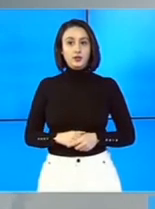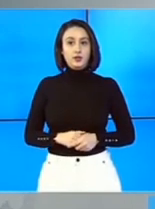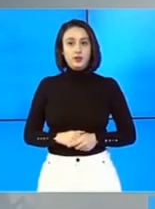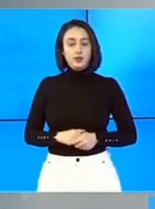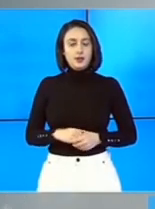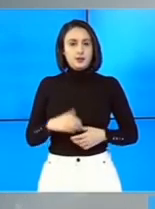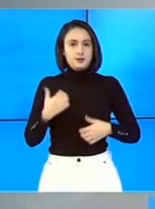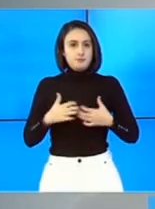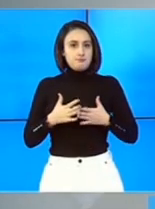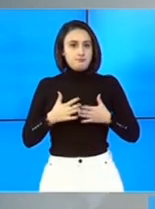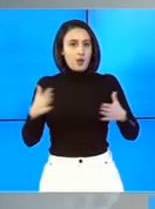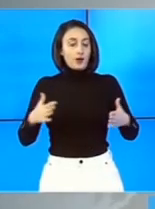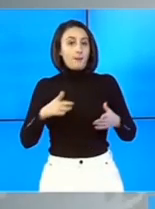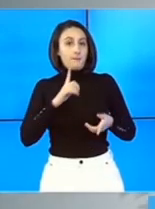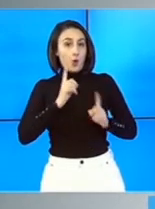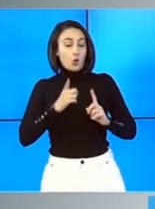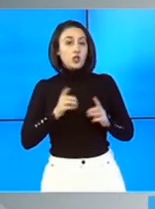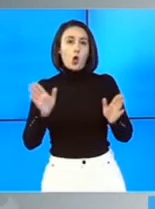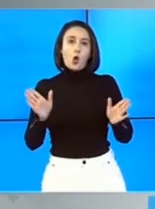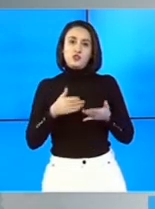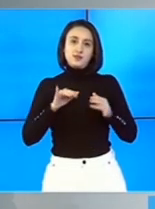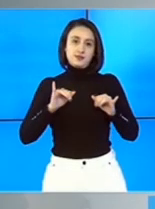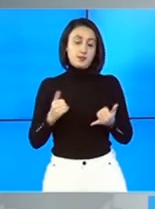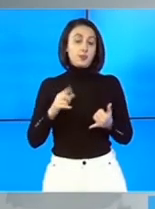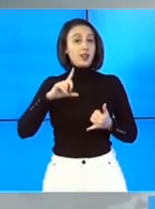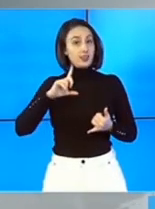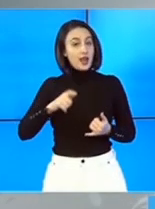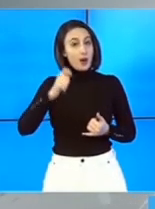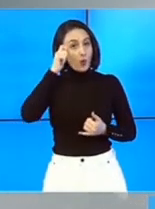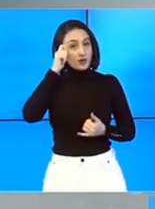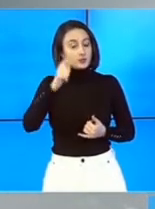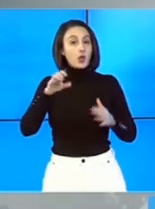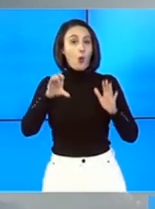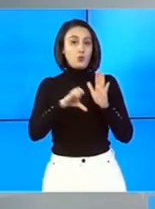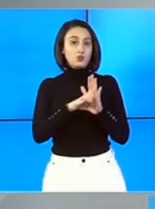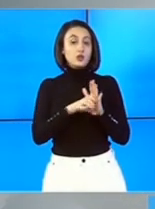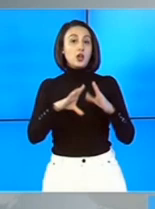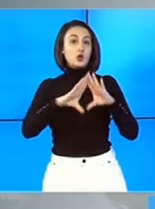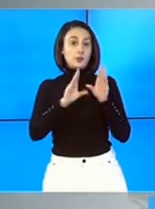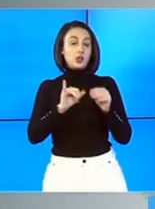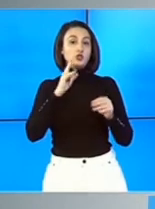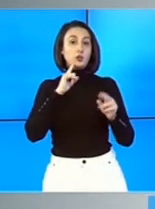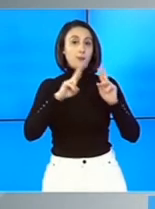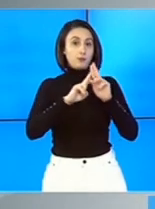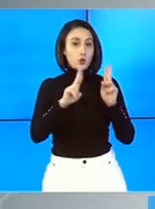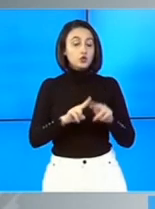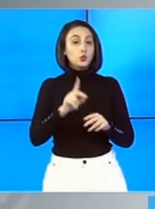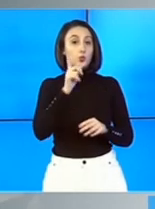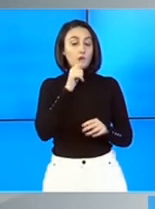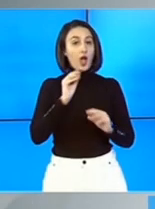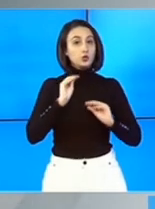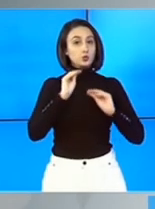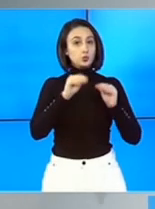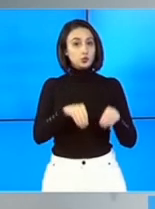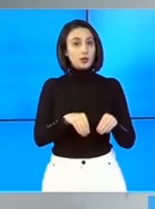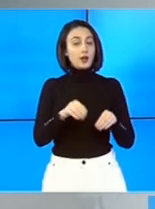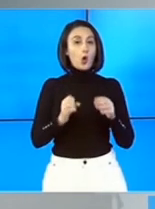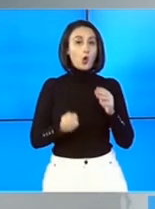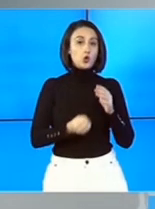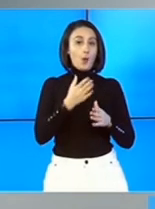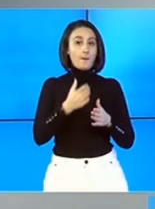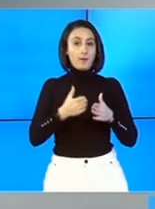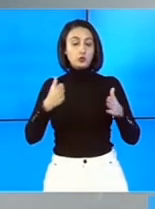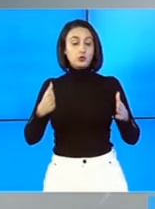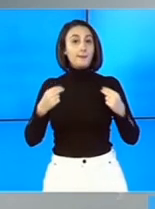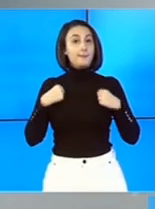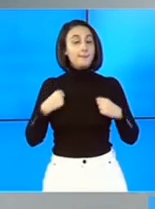Tensiune mare pe scena politică, însă orice s-ar întâmpla trebuie respectată Constituția României și procedurile prin care vom ajunge la o nouă